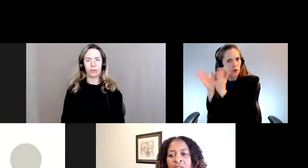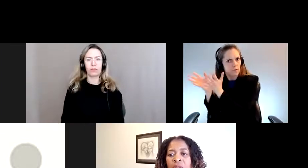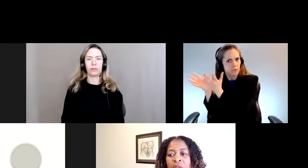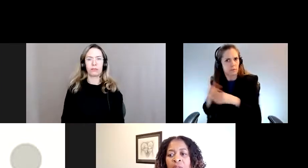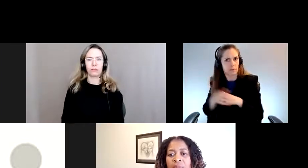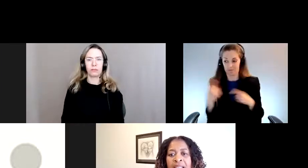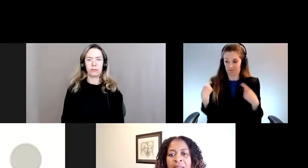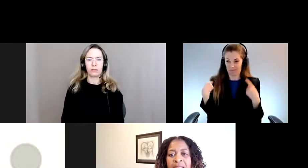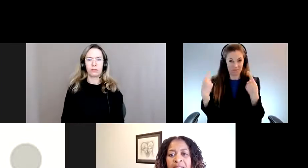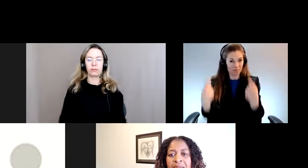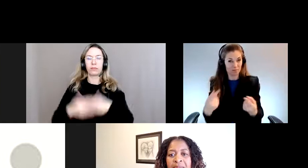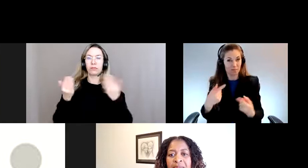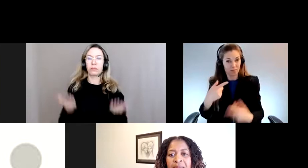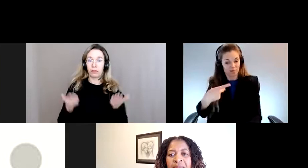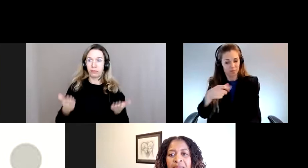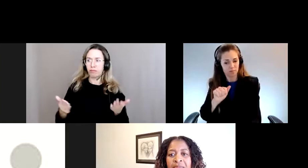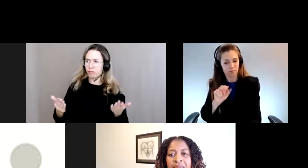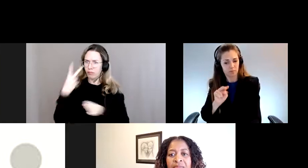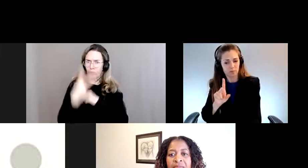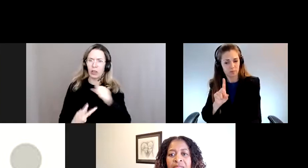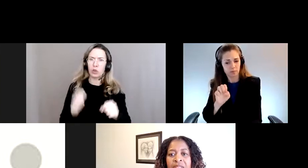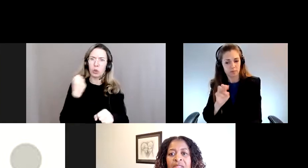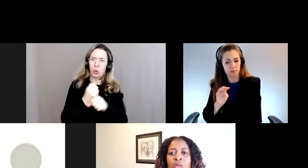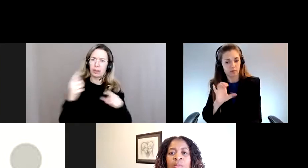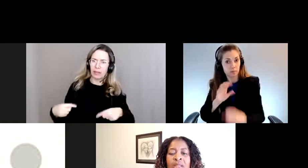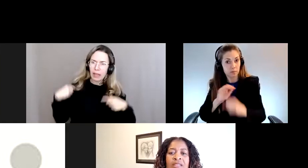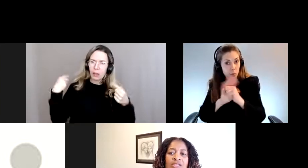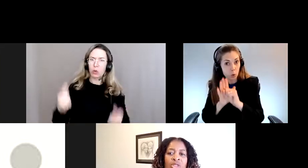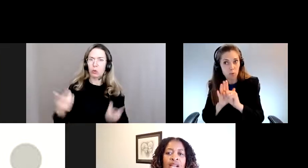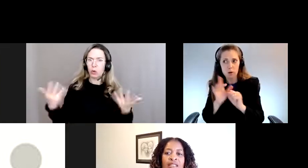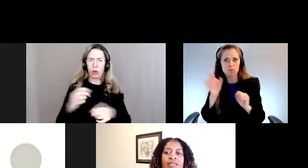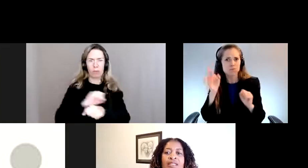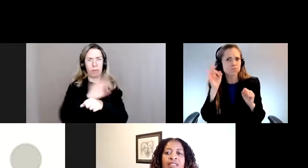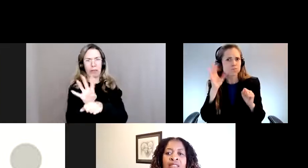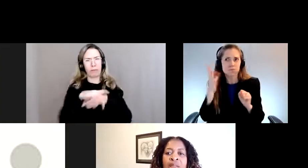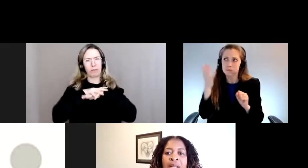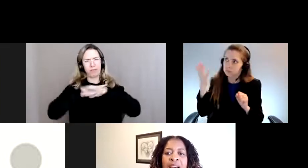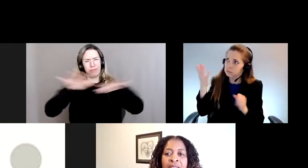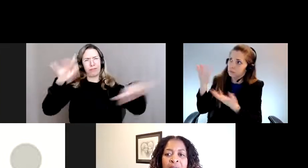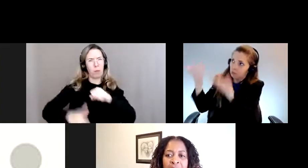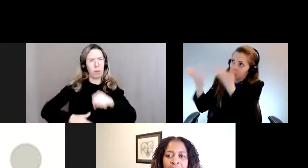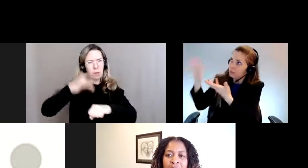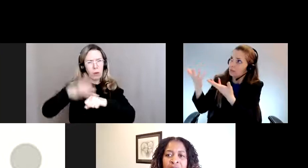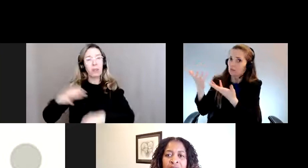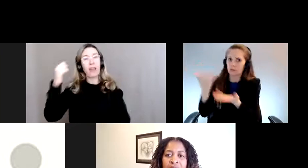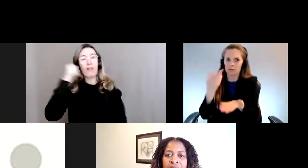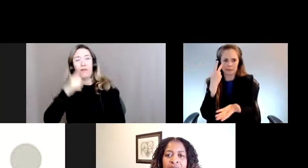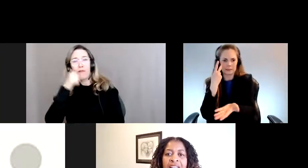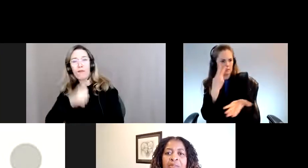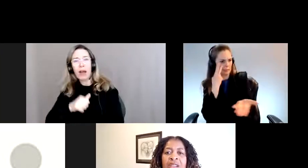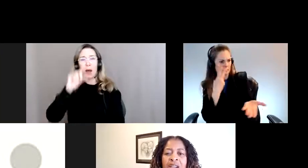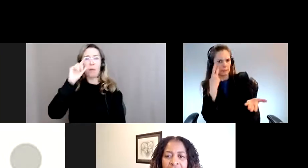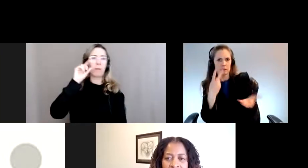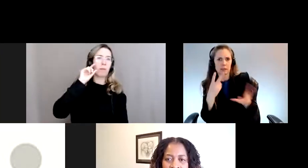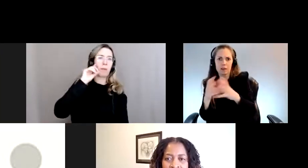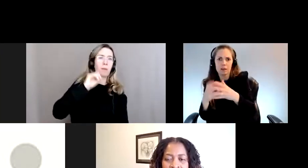Nous vivons maintenant depuis deux ans avec une pandémie mondiale. Les femmes, les personnes trans et